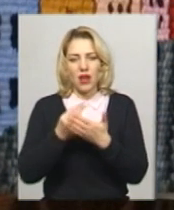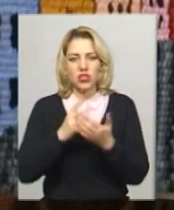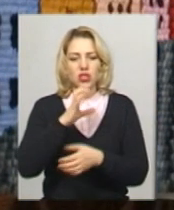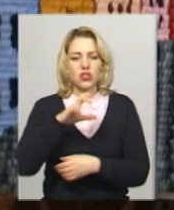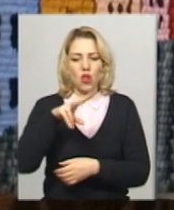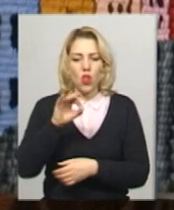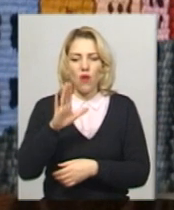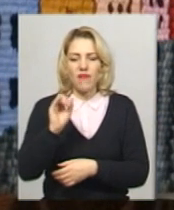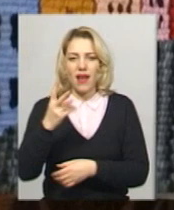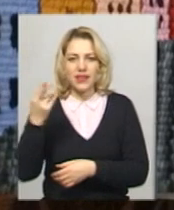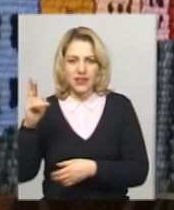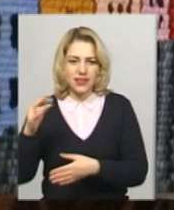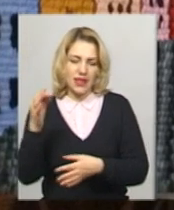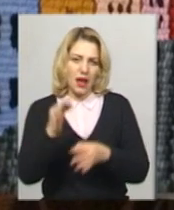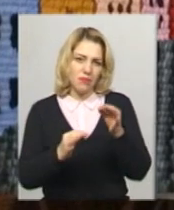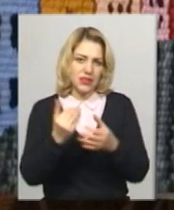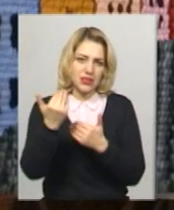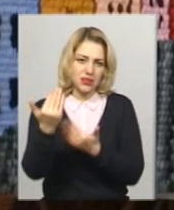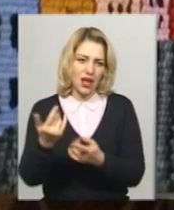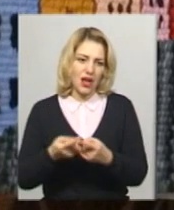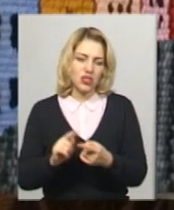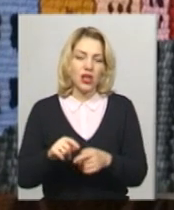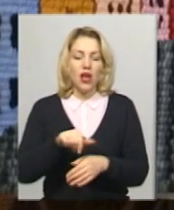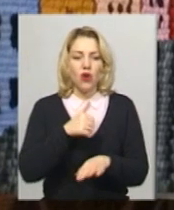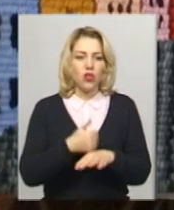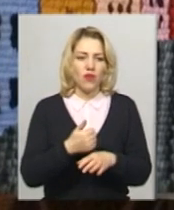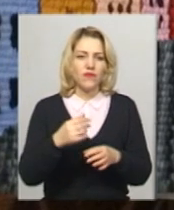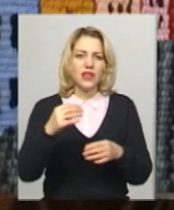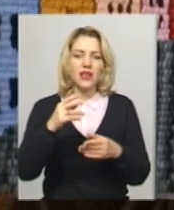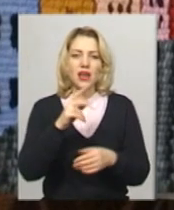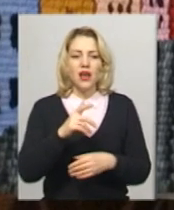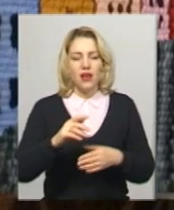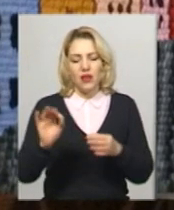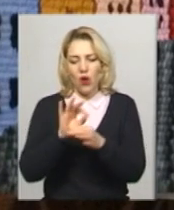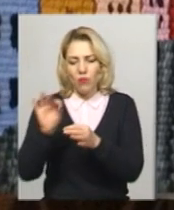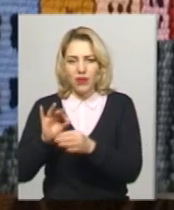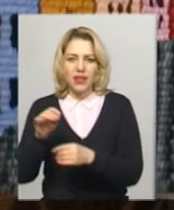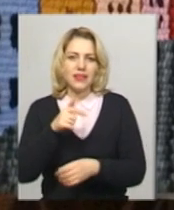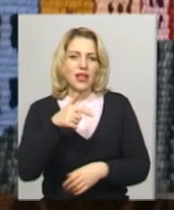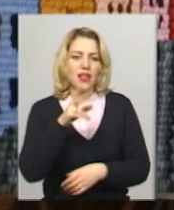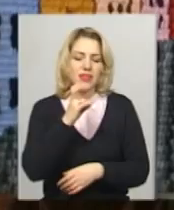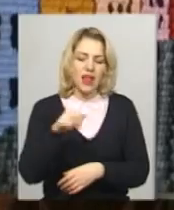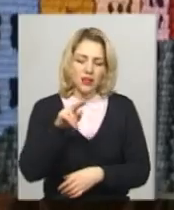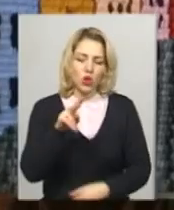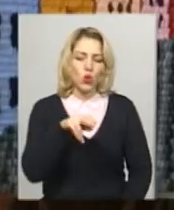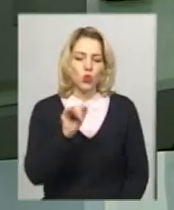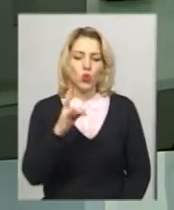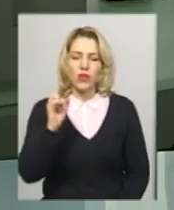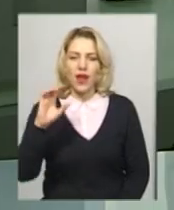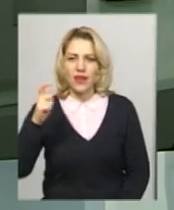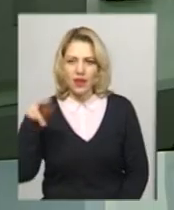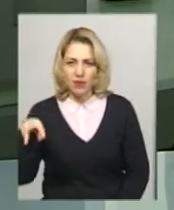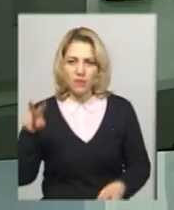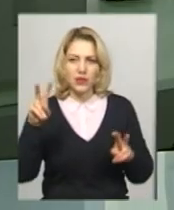Ткаля підготувала два гоболена, один із них над Дунаєм. Ви зараз можете бачити ще один гоболен – Лемківська церковь, пройшли